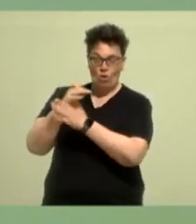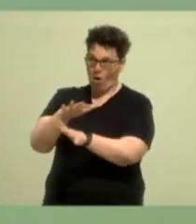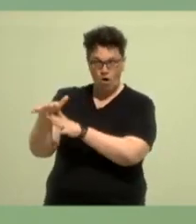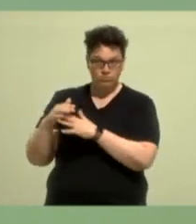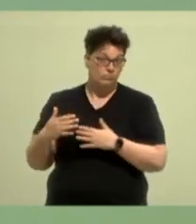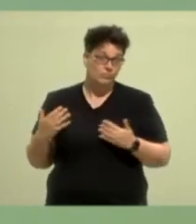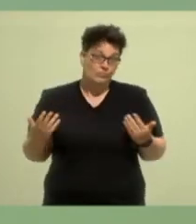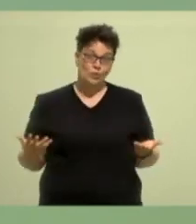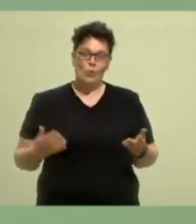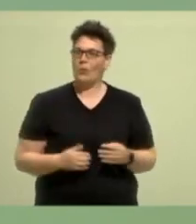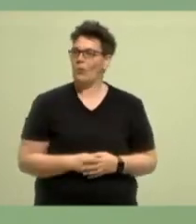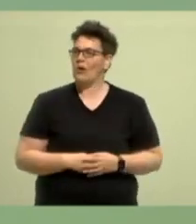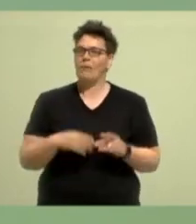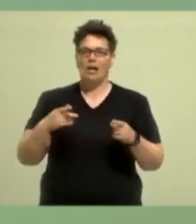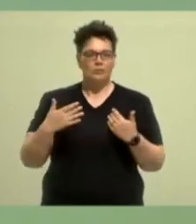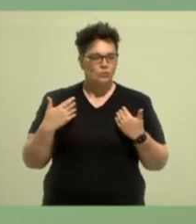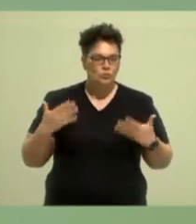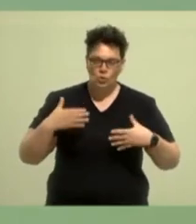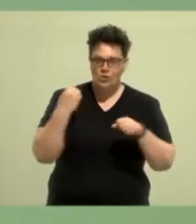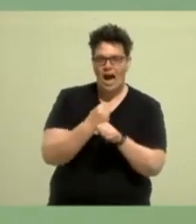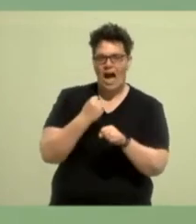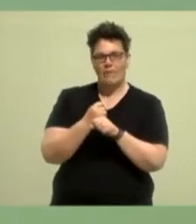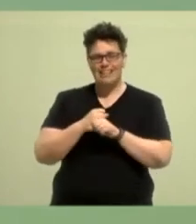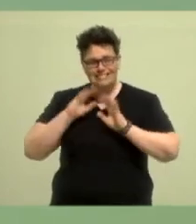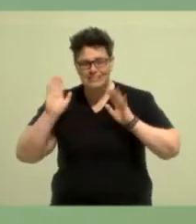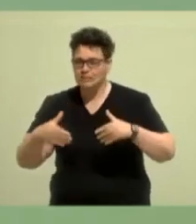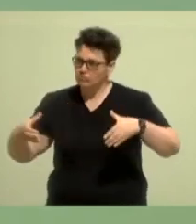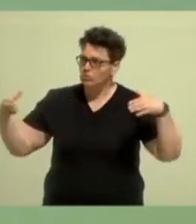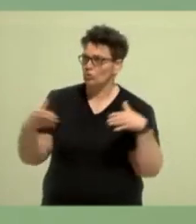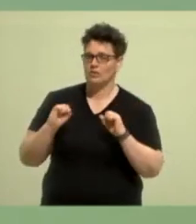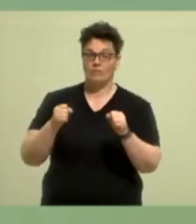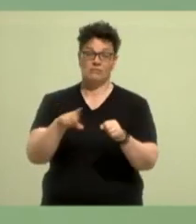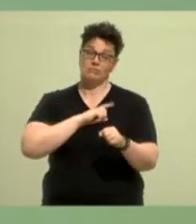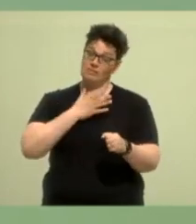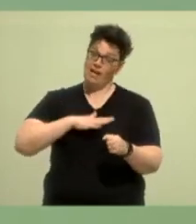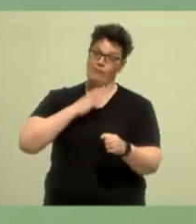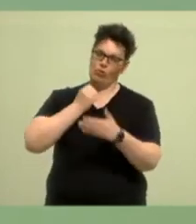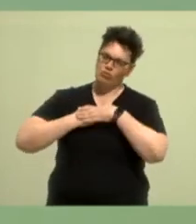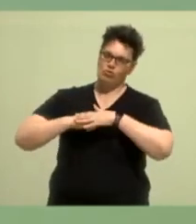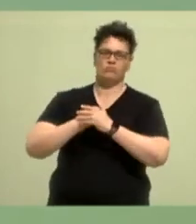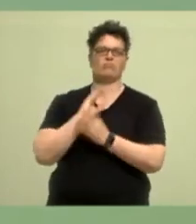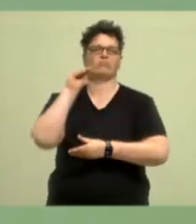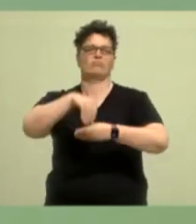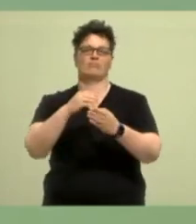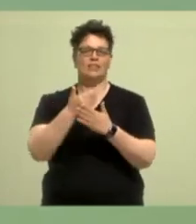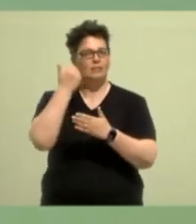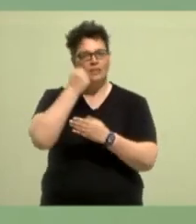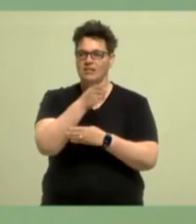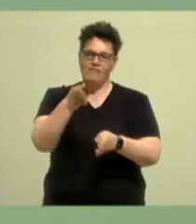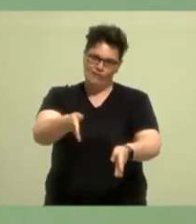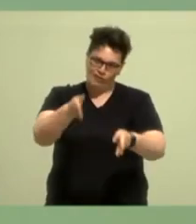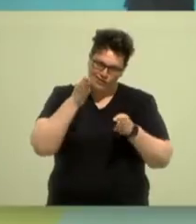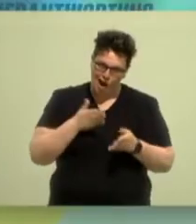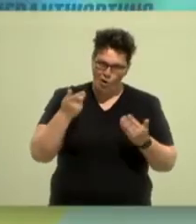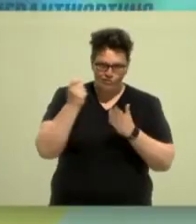Und lasst uns all diese Arbeit zusammen angehen. Ich möchte gerne meinen Beitrag dazu leisten und bitte euch um euer Vertrauen. Vielen Dank.